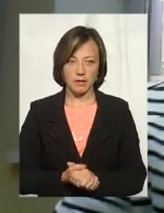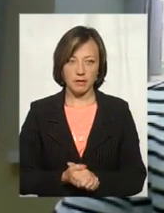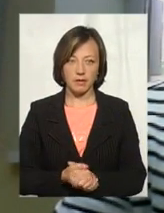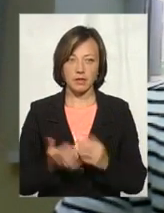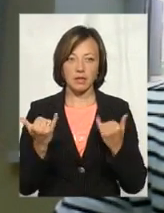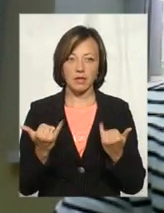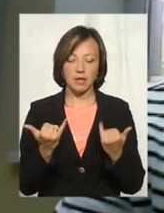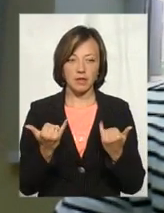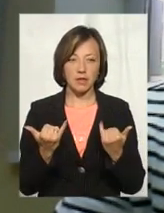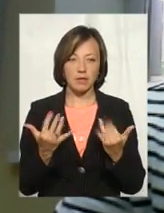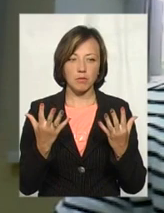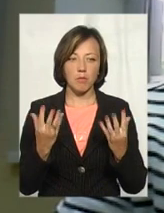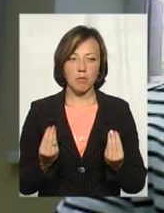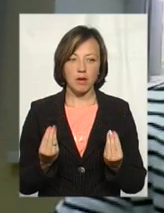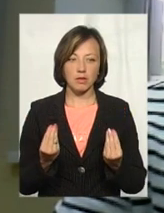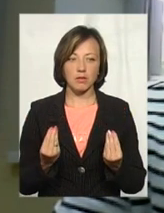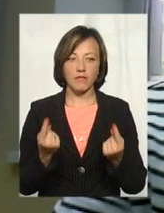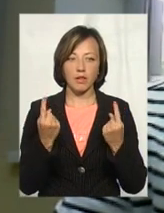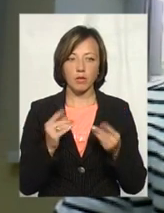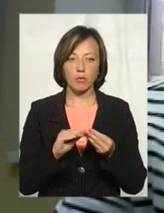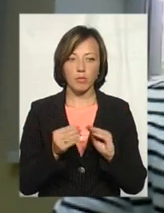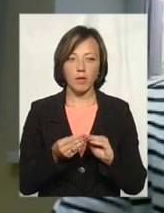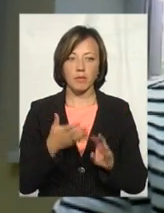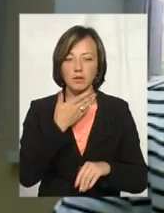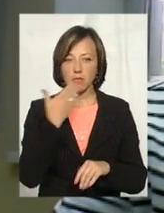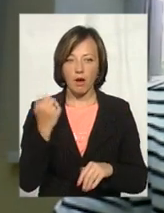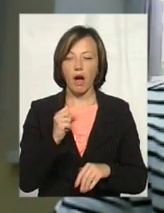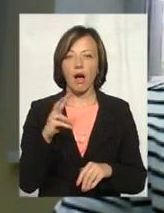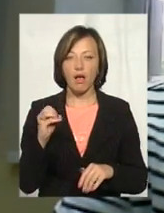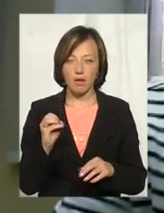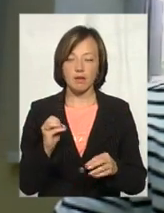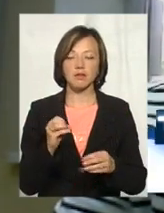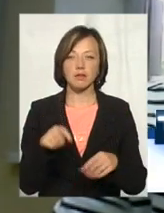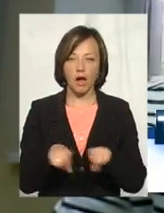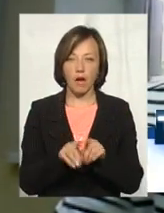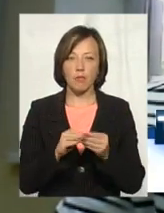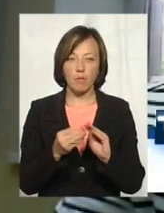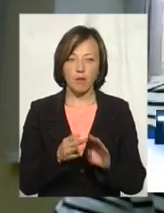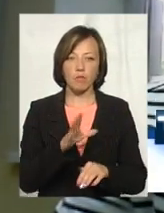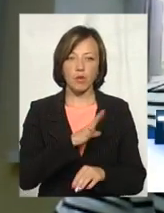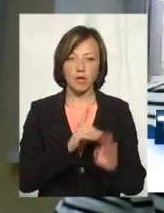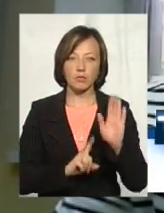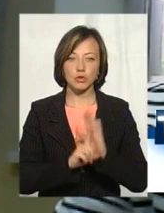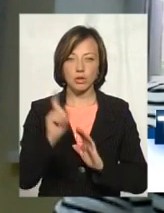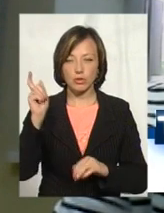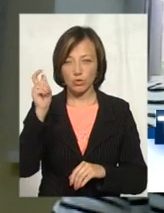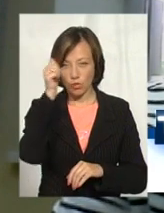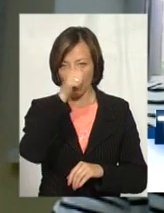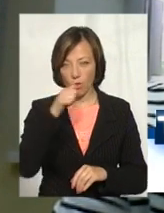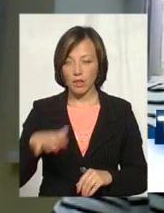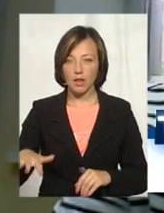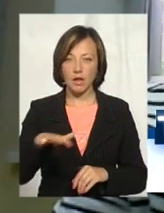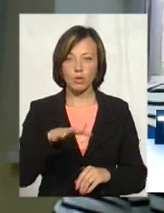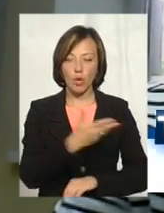На даний момент такої глагальської проблеми немає, але ми з нею стикалися, скільки спочатку року на території Полтавщини